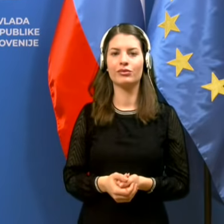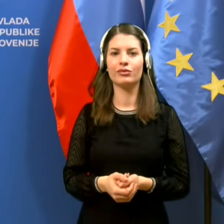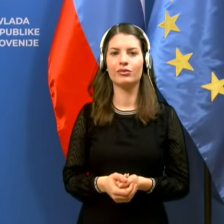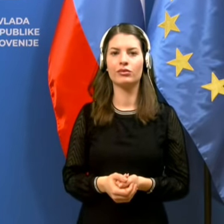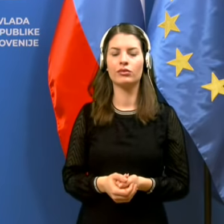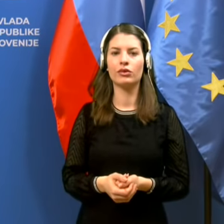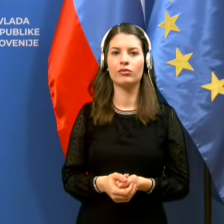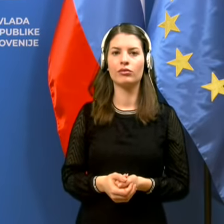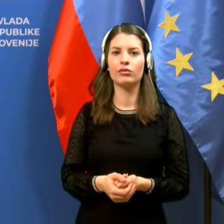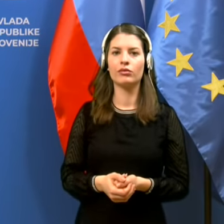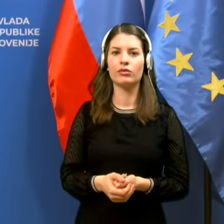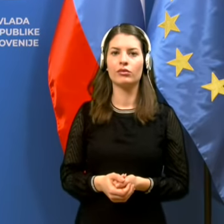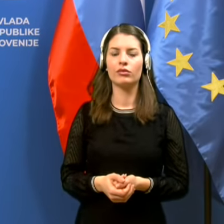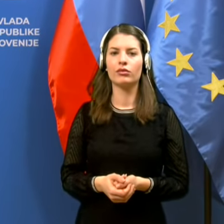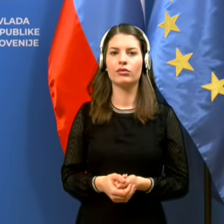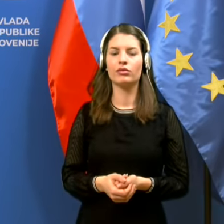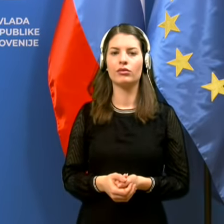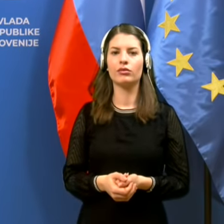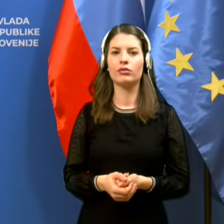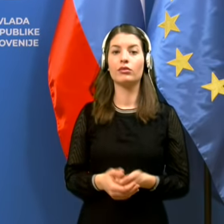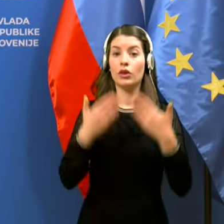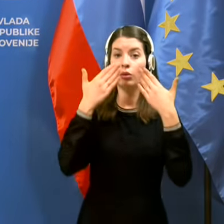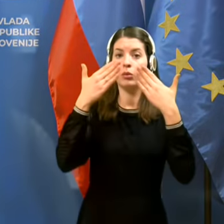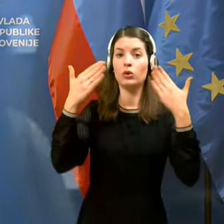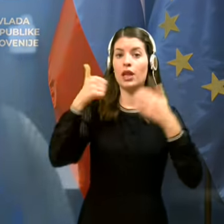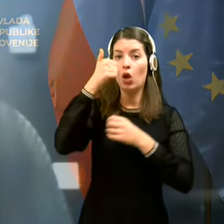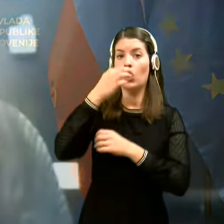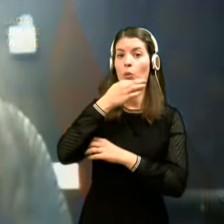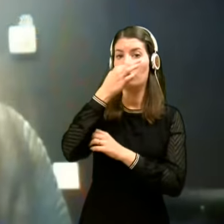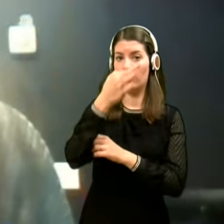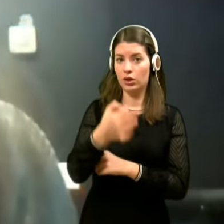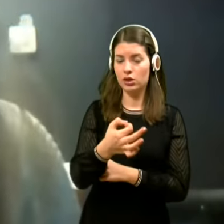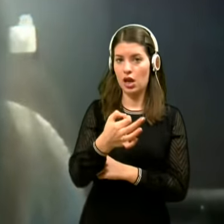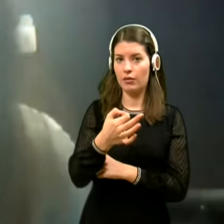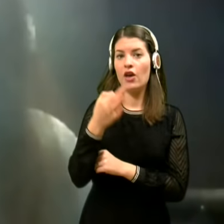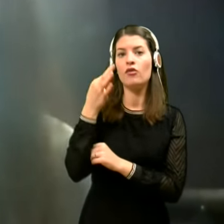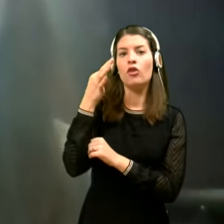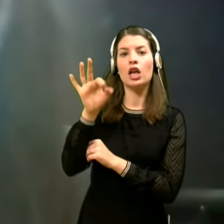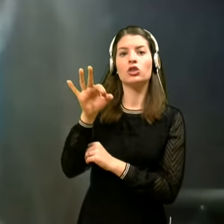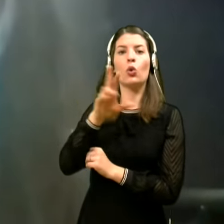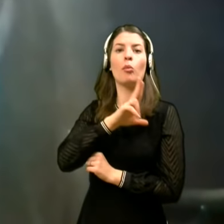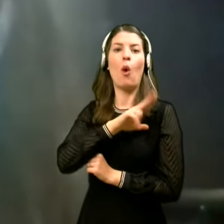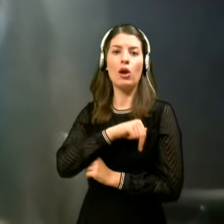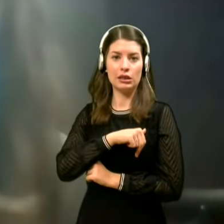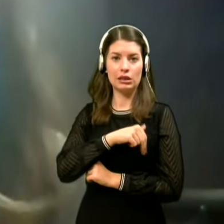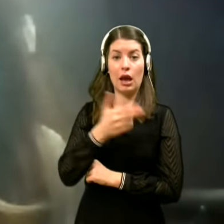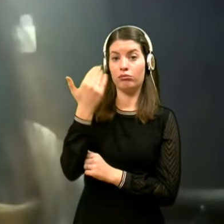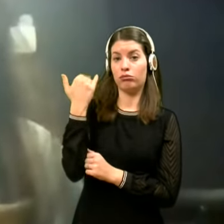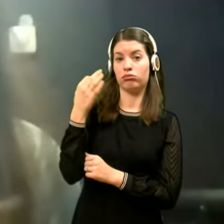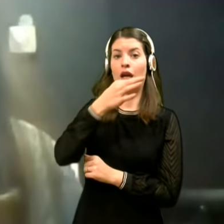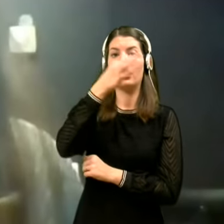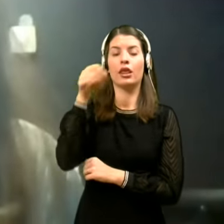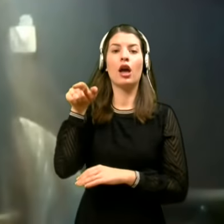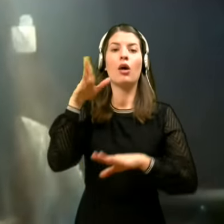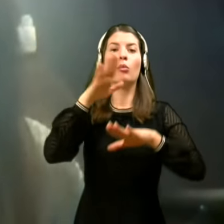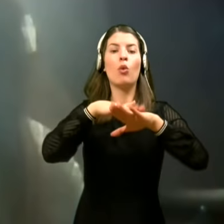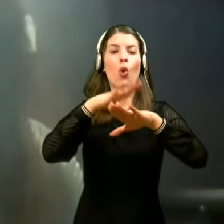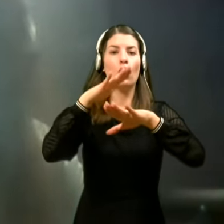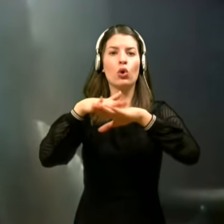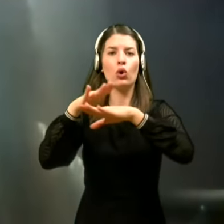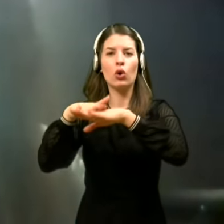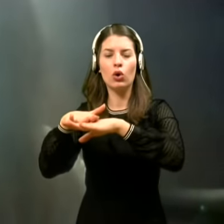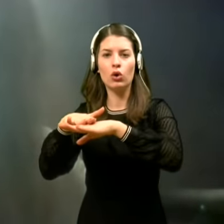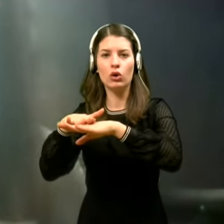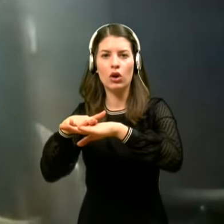Pozdravljeni. Eno vprašanje bi imela in sicer fantovska policija je v preteklih dneh poročala o neke vrste